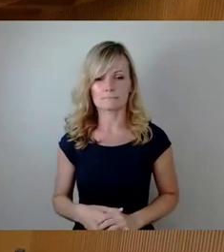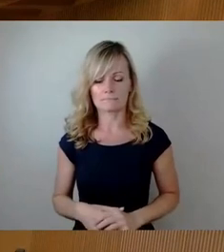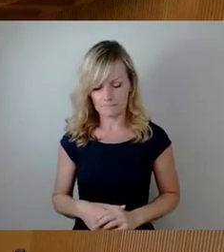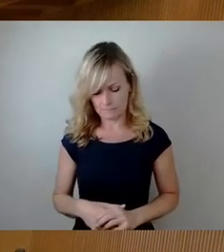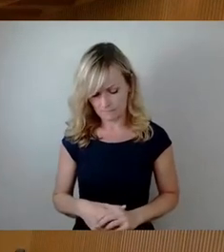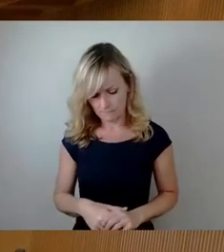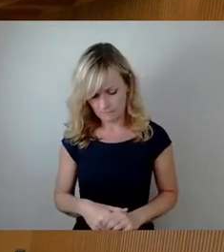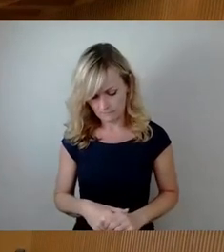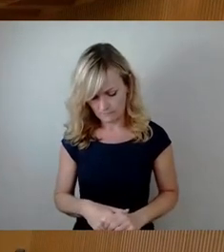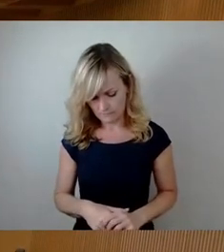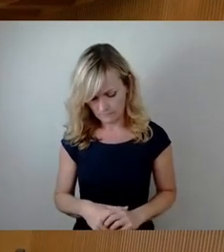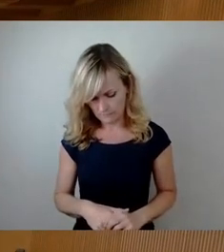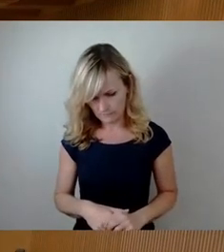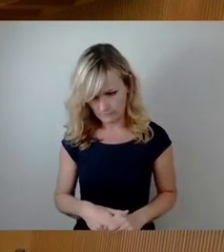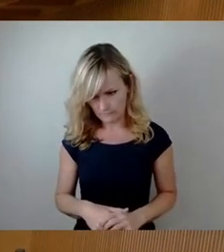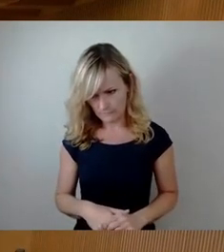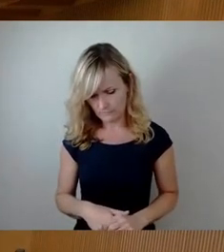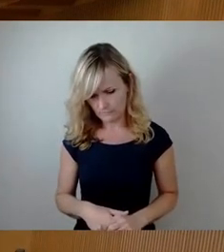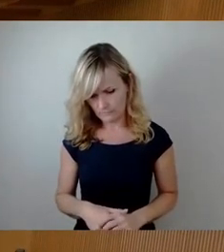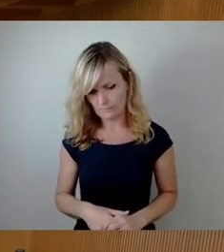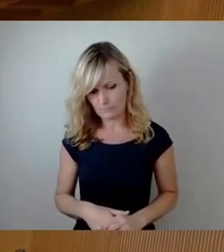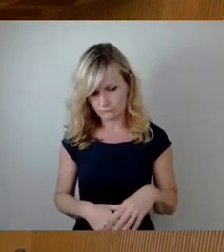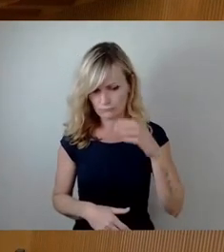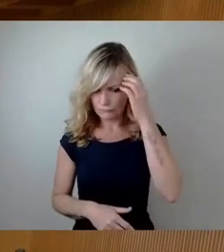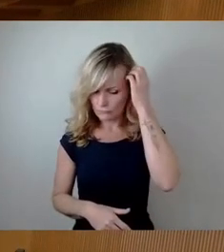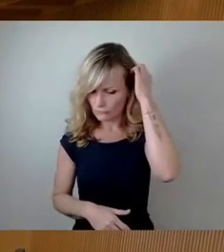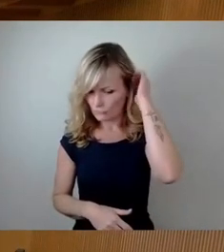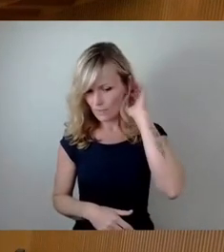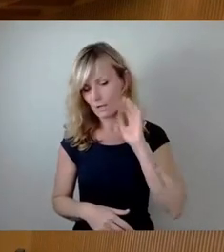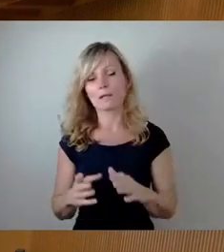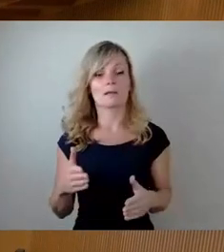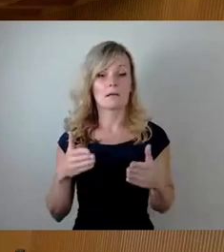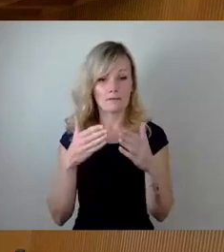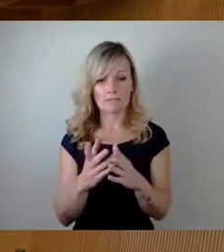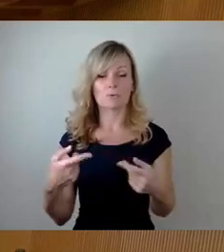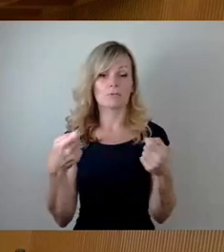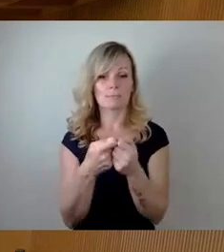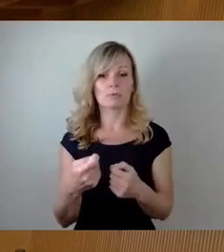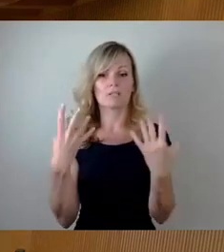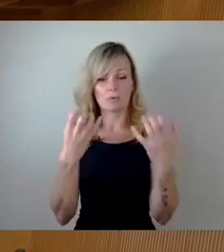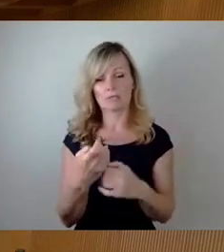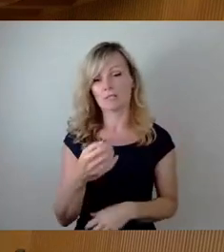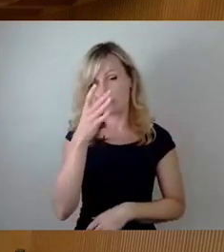So, nach der Fraktion Bündnis 90 Die Grünen kommt jetzt die SPD-Fraktion.